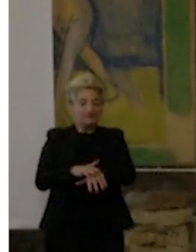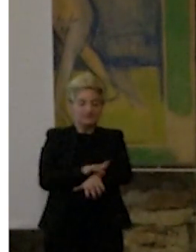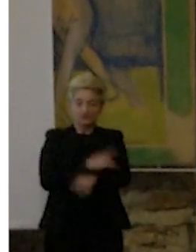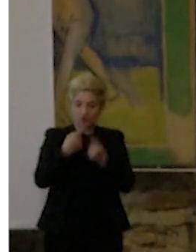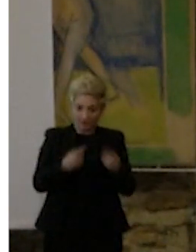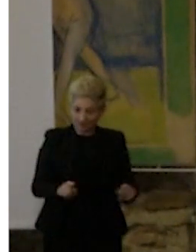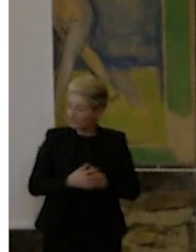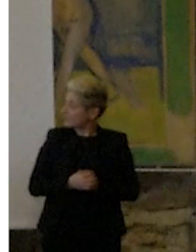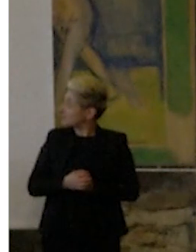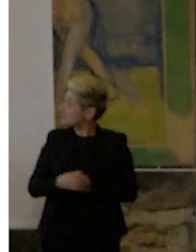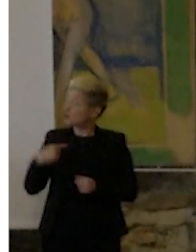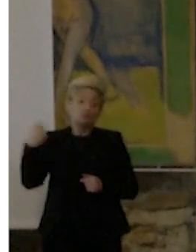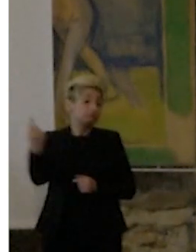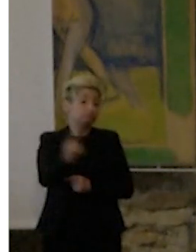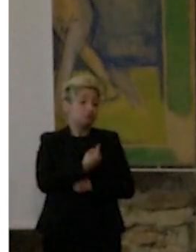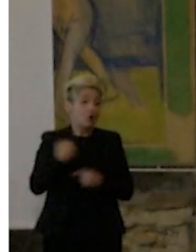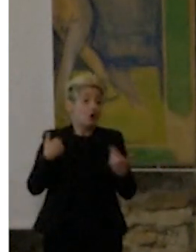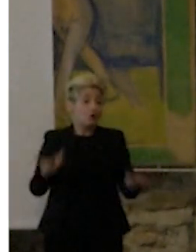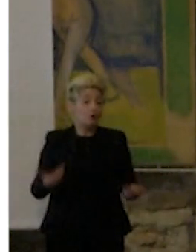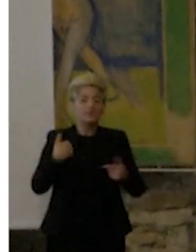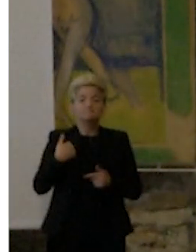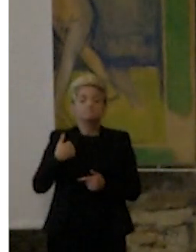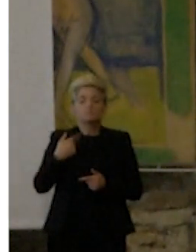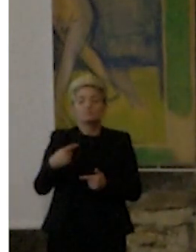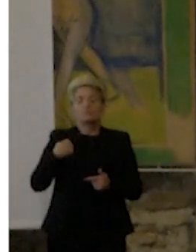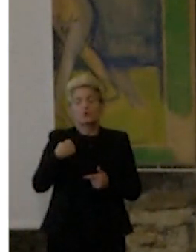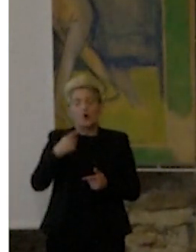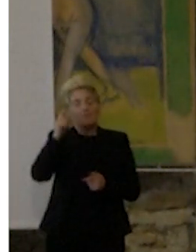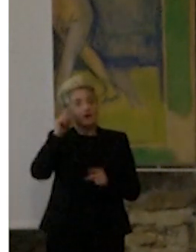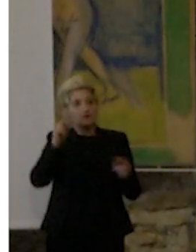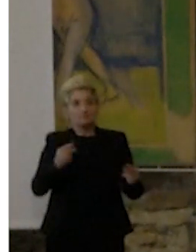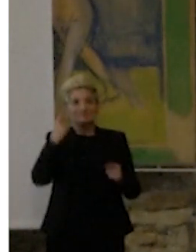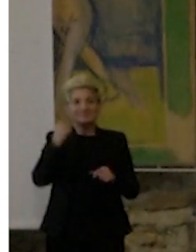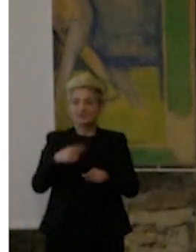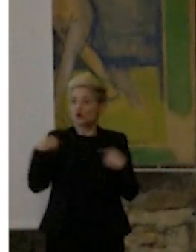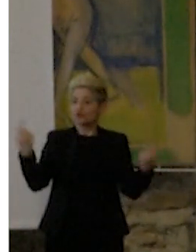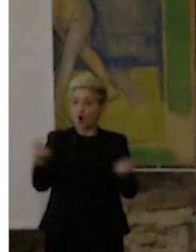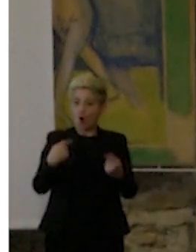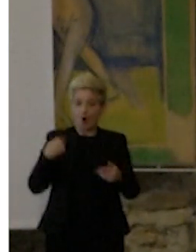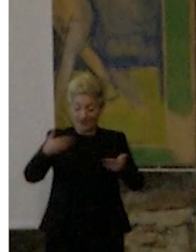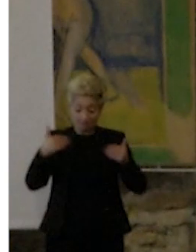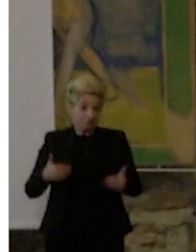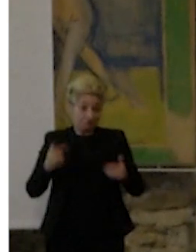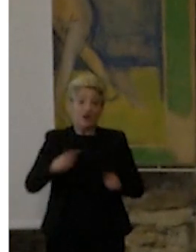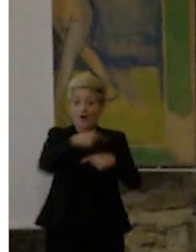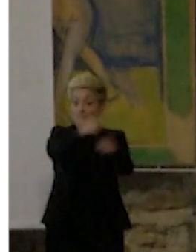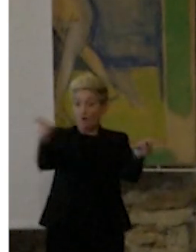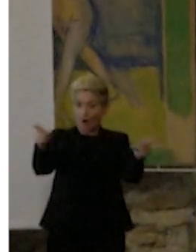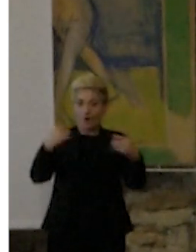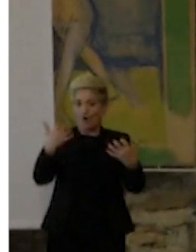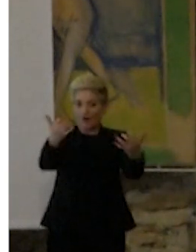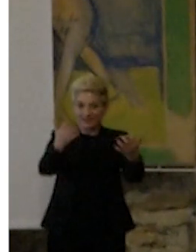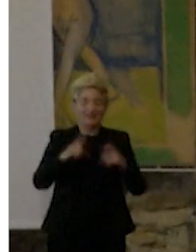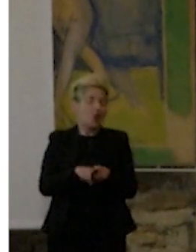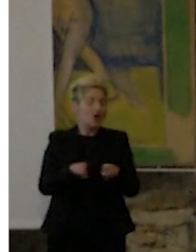Tutti quanti noi abbiamo avuto e abbiamo una missione in tutto quello che facciamo. O noi, nel senso, noi che siamo al di qua, ma anche voi che più o meno vi occupate tutti